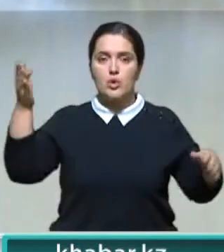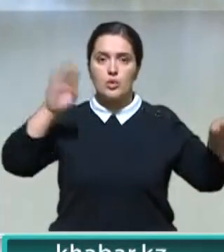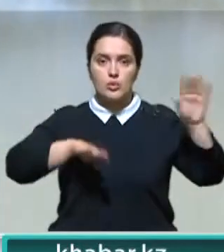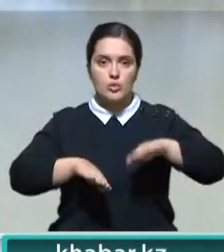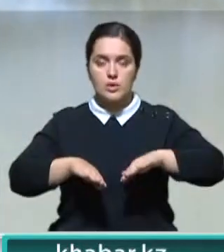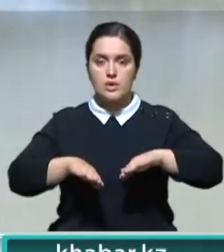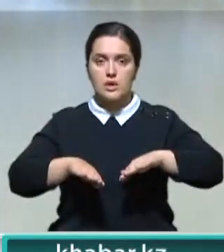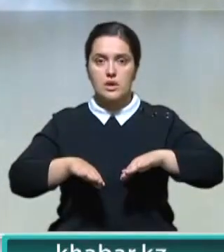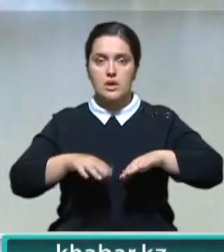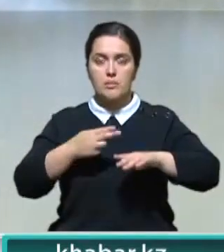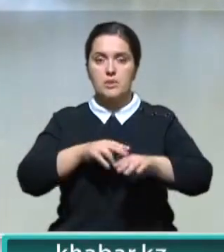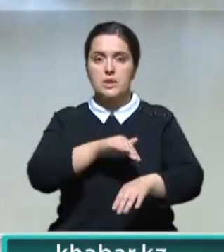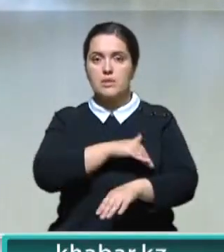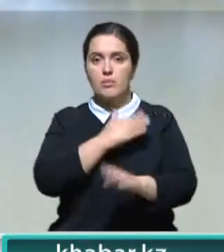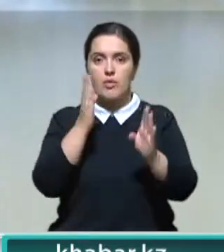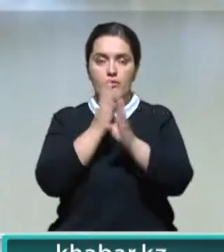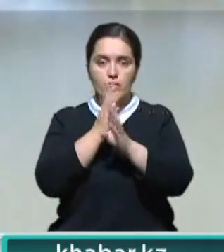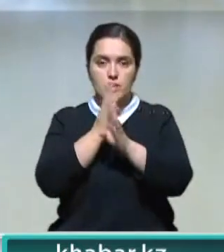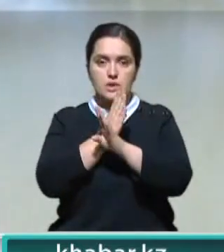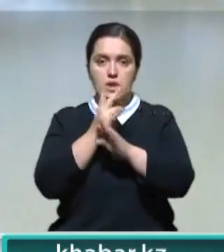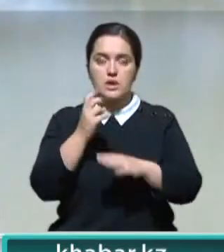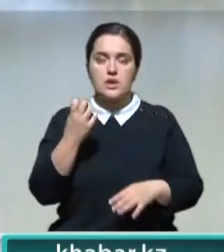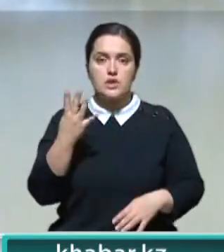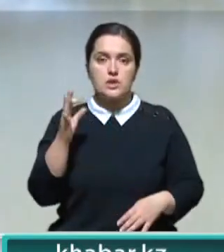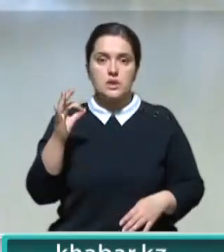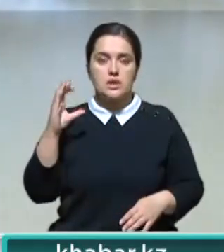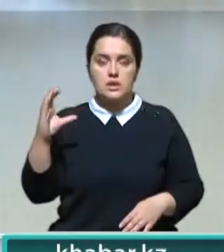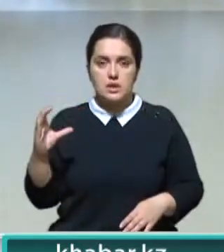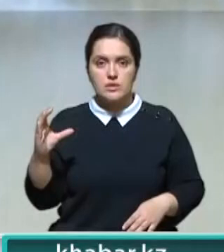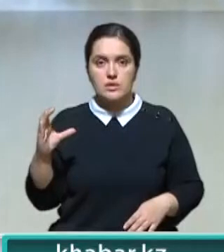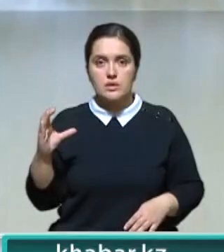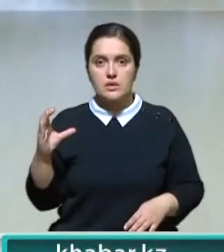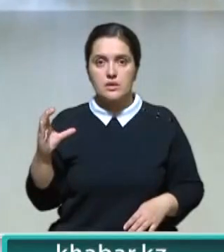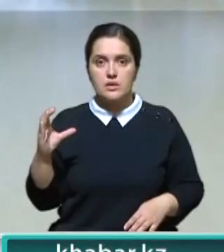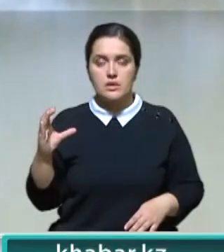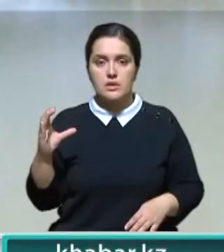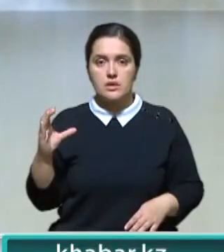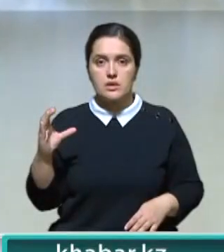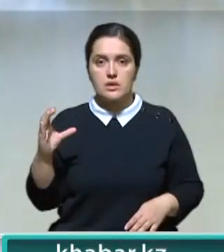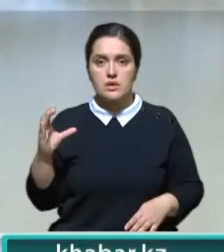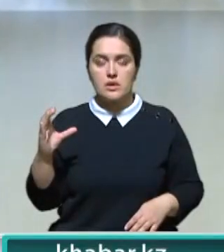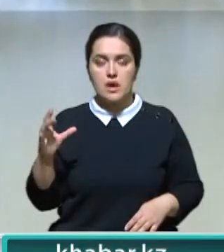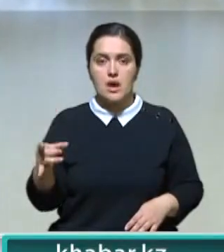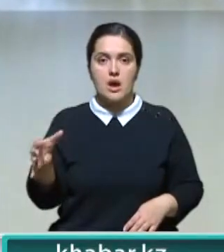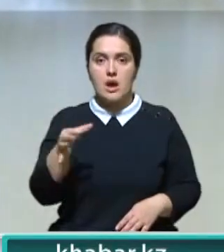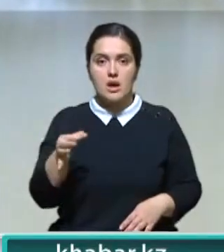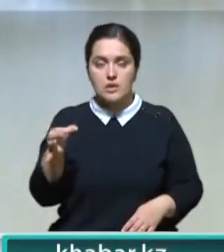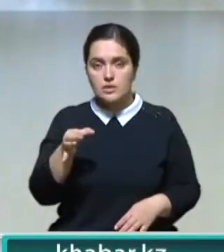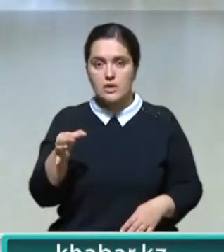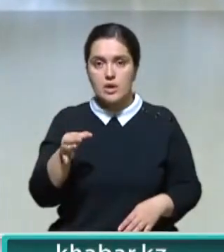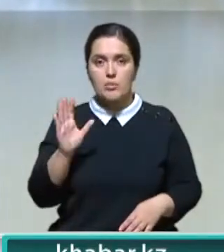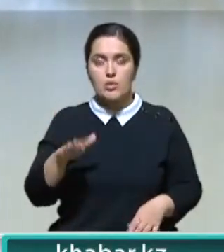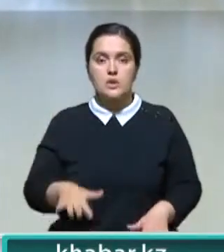максимальная температура воздуха ниже на 4 градуса. Как вы видите, моряное озеро находится на стадии